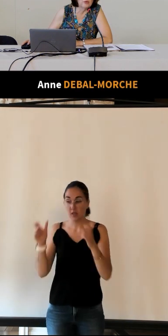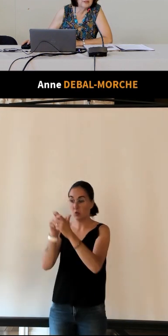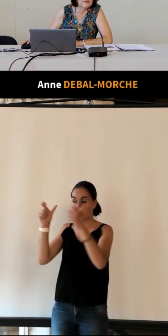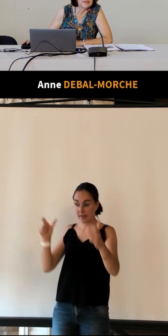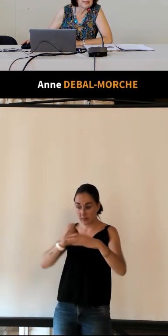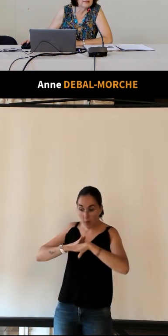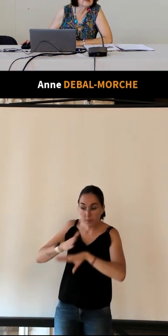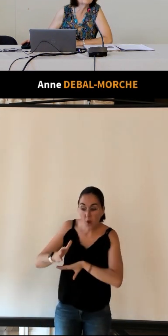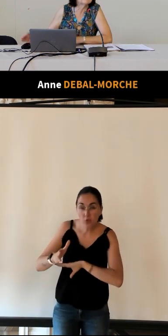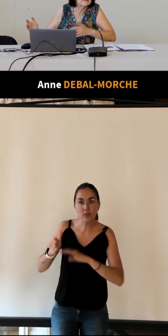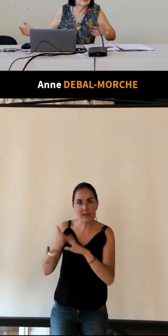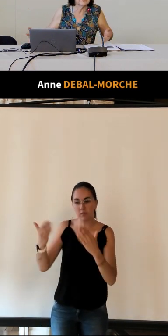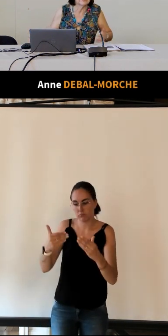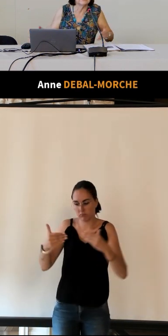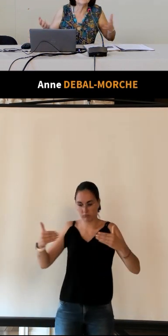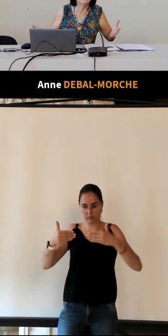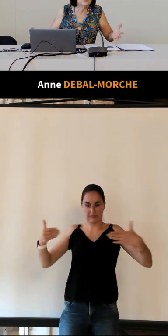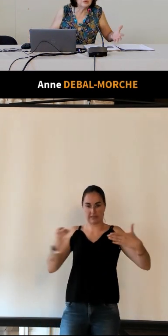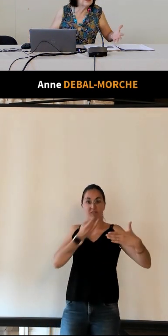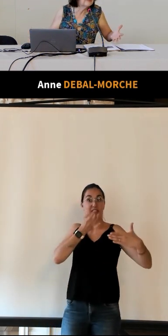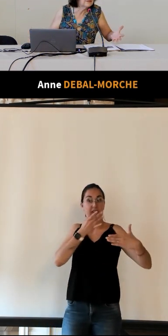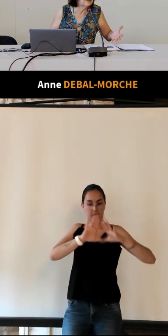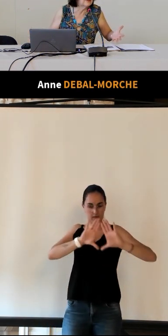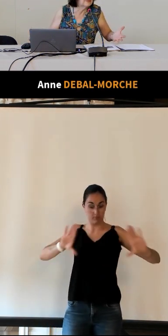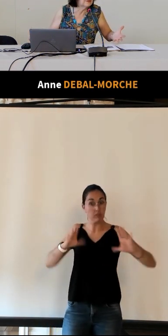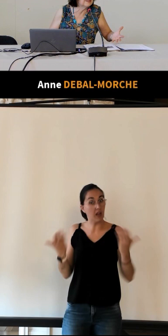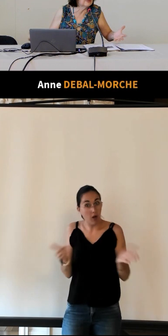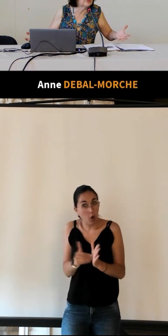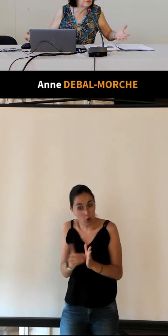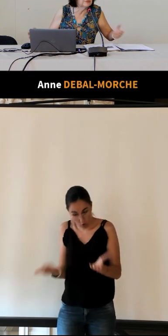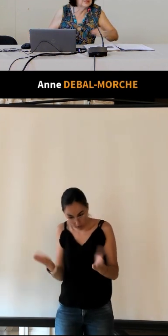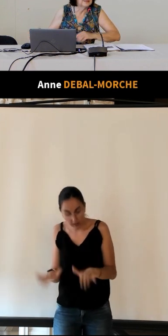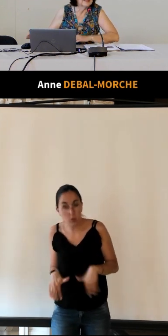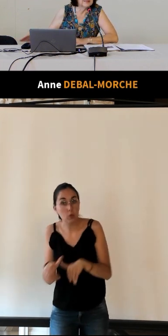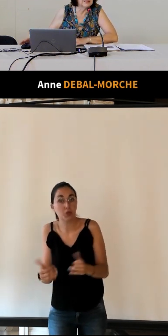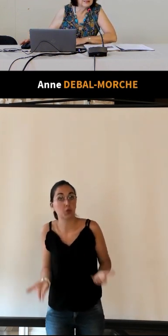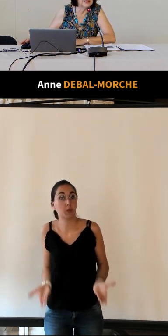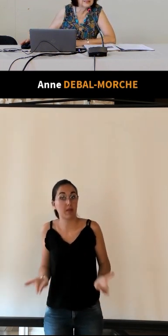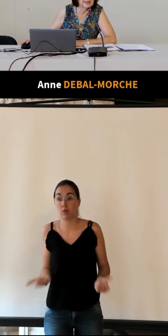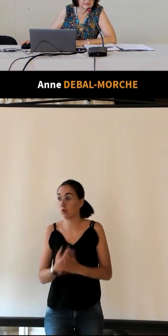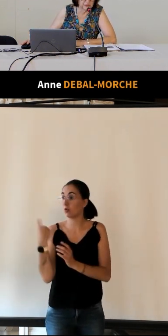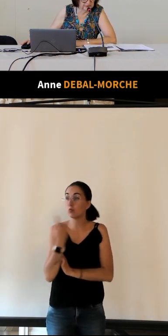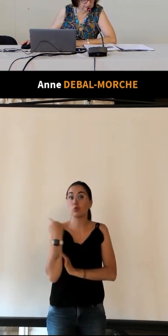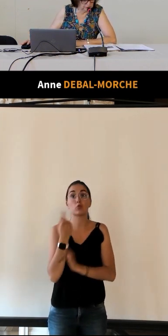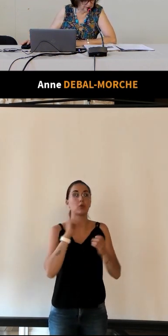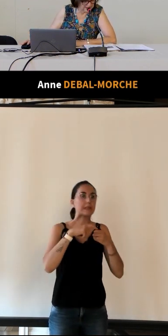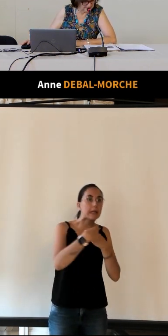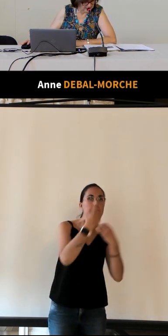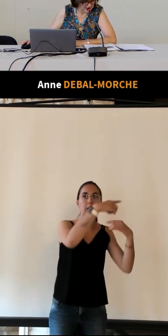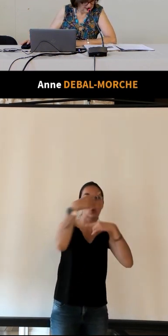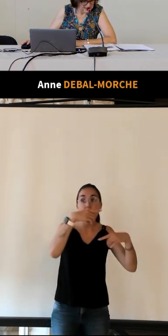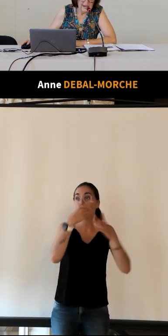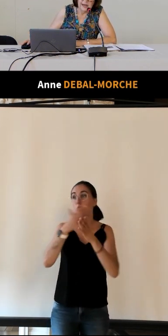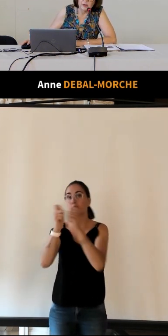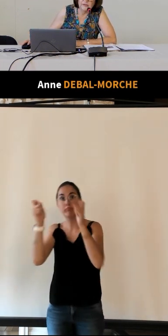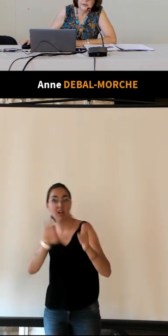rôle de la vitrine je veux dire qui existe toujours maintenant aussi dans tout syndicat d'initiative et office du tourisme